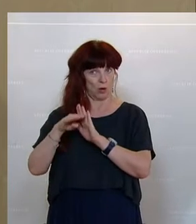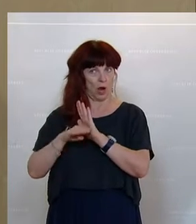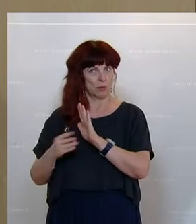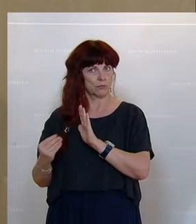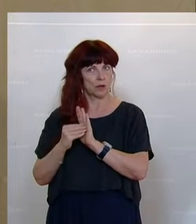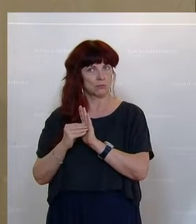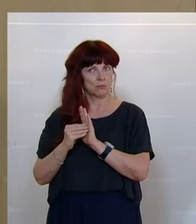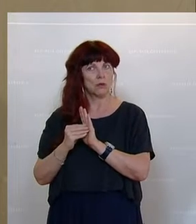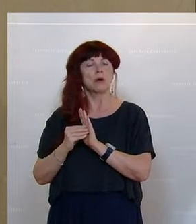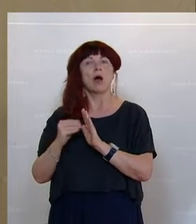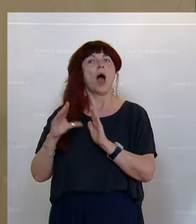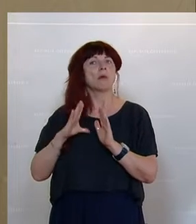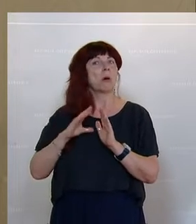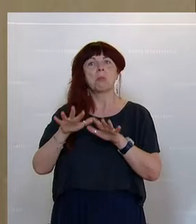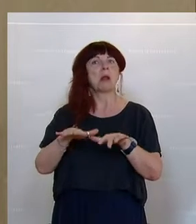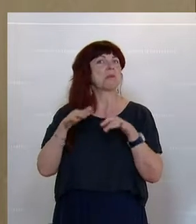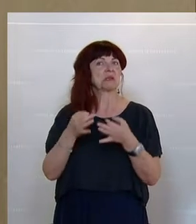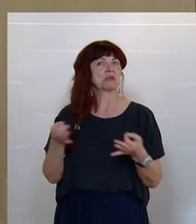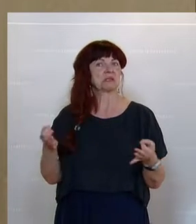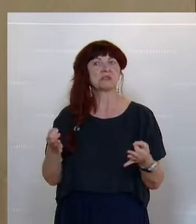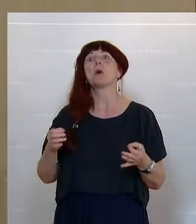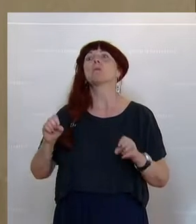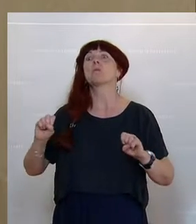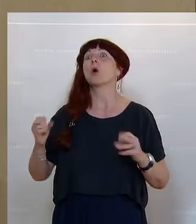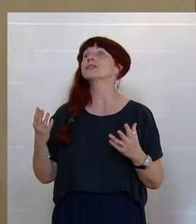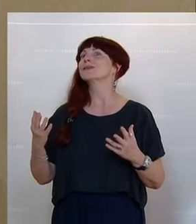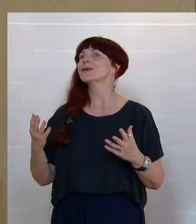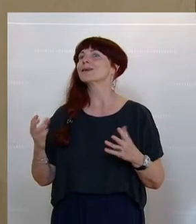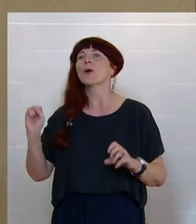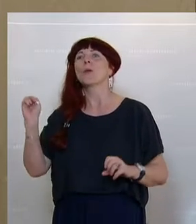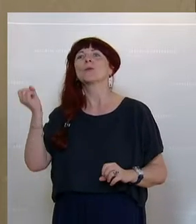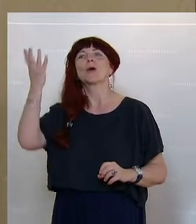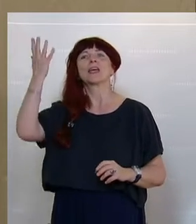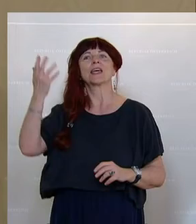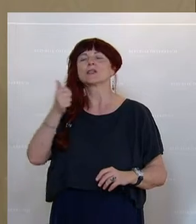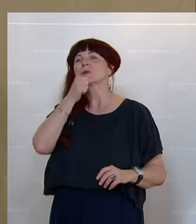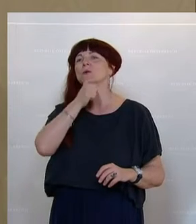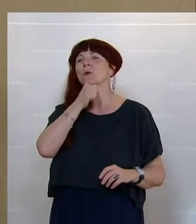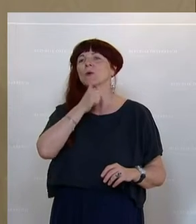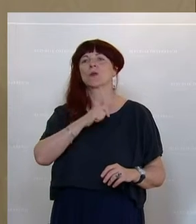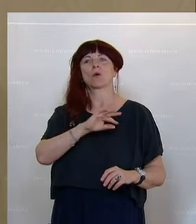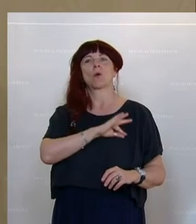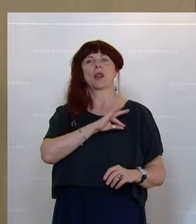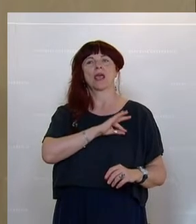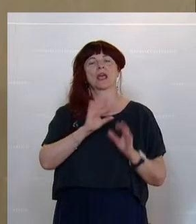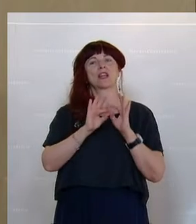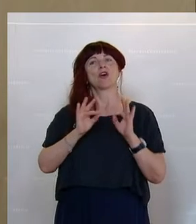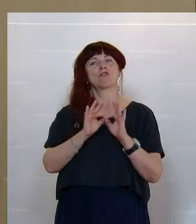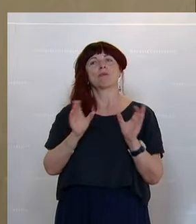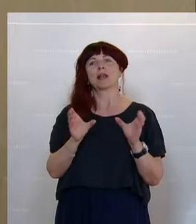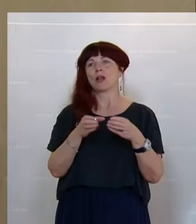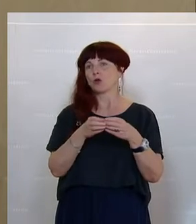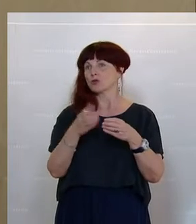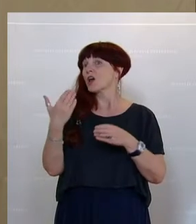plötzlich kam Bewegung in die Sache und die türkis-grünen Kollegen im Familienausschuss haben einen entsprechenden